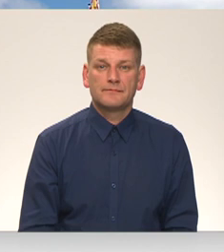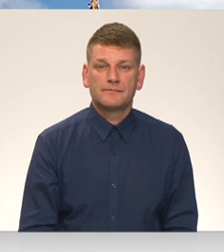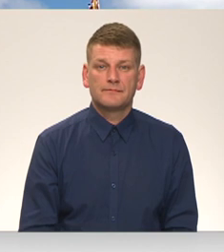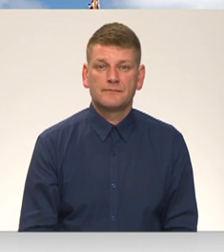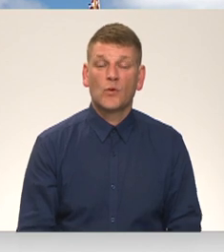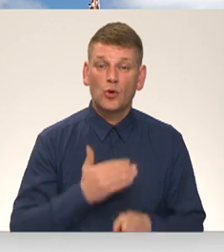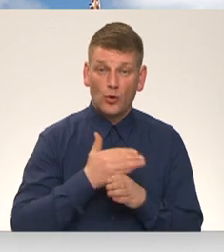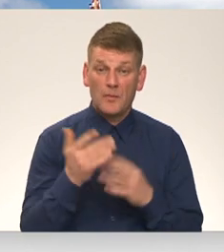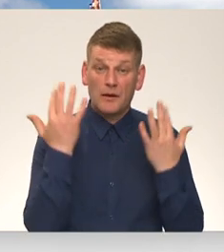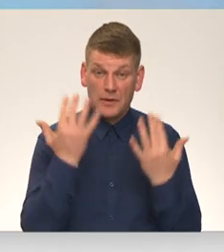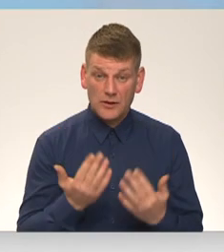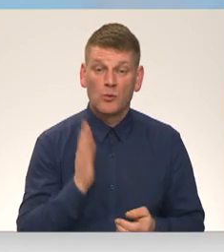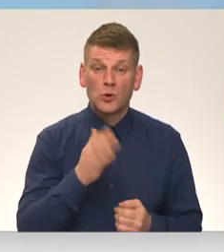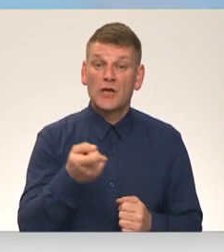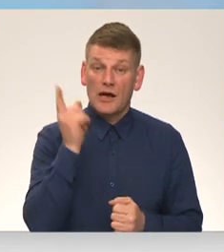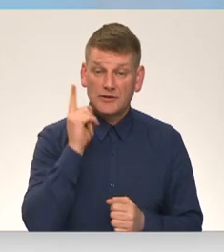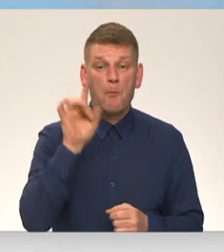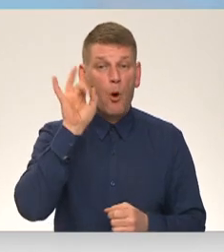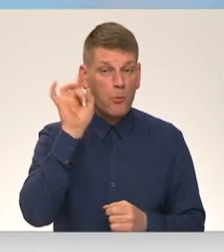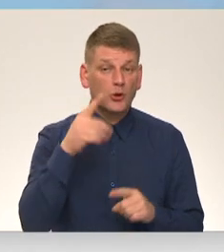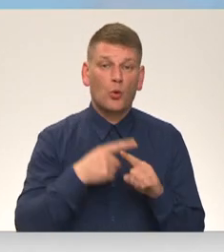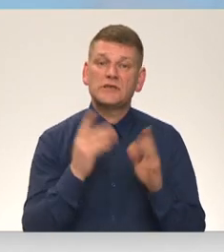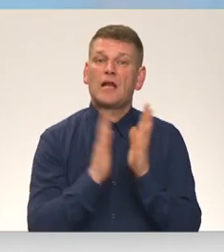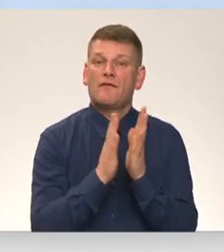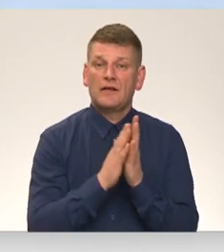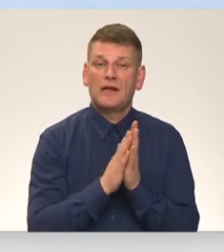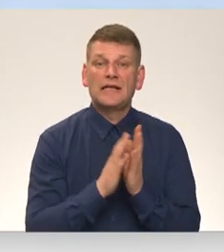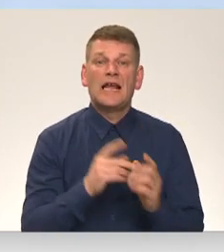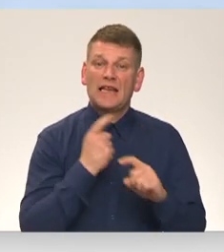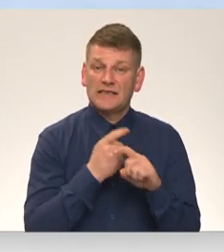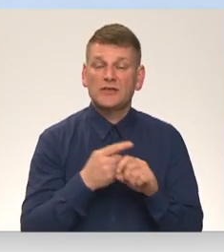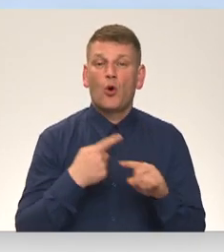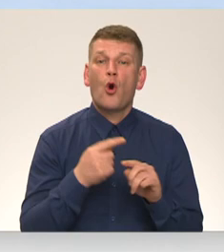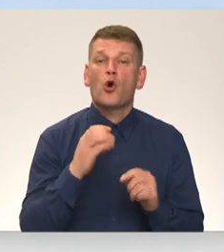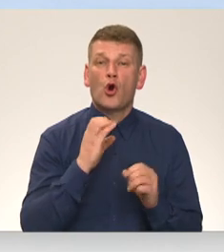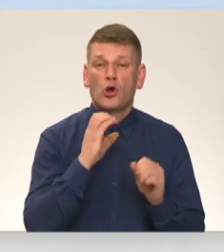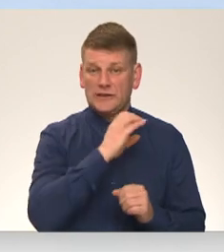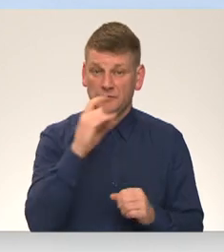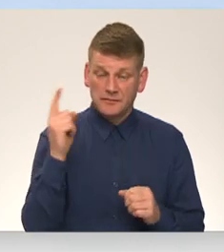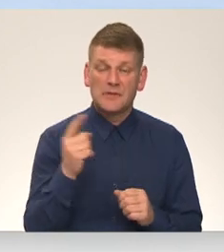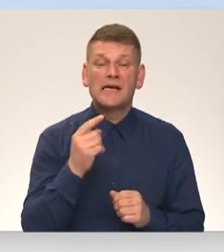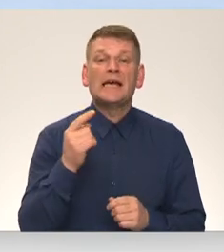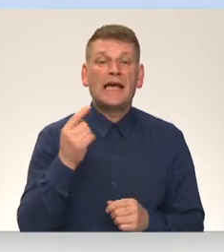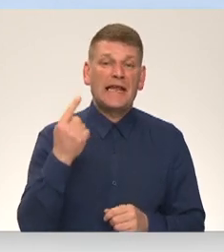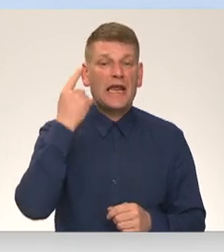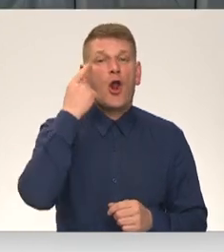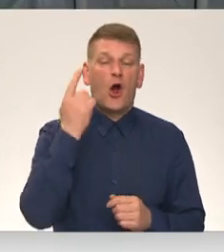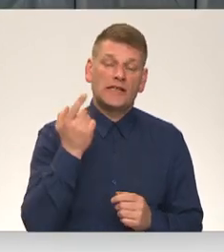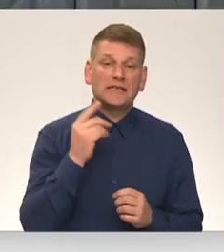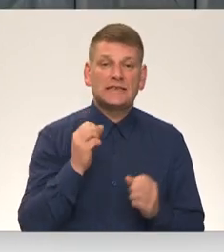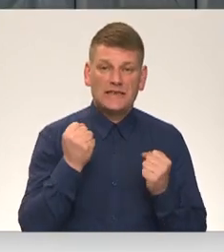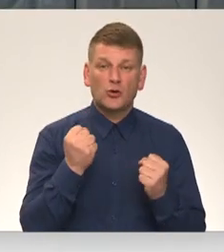Turpmāk pasākumos būs aizliegts popularizēt un slavināt nācistiskā un komunistiskā režēm ideoloģijas saturošos notikumus,